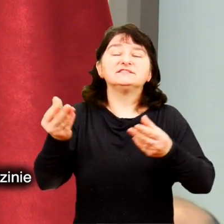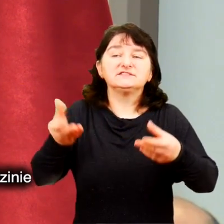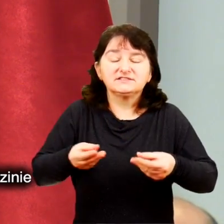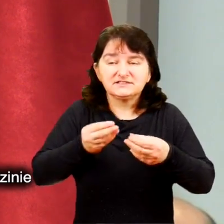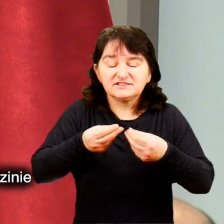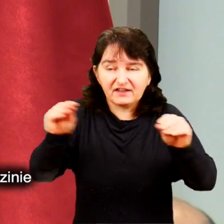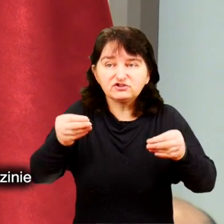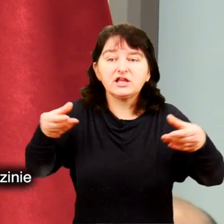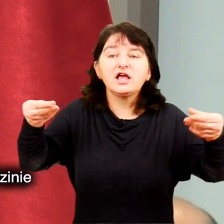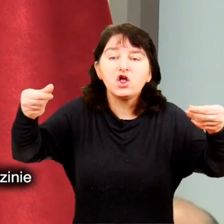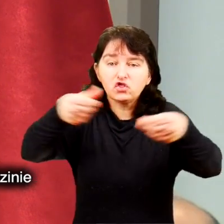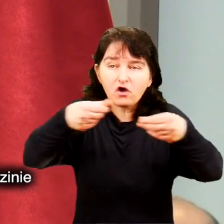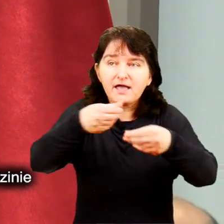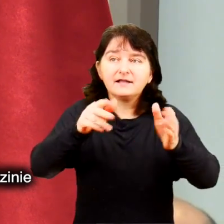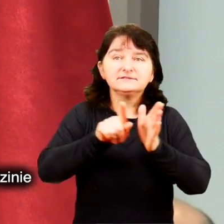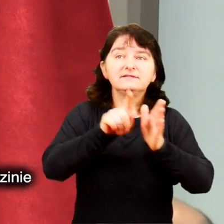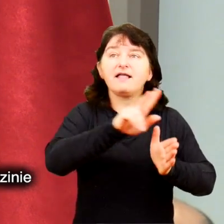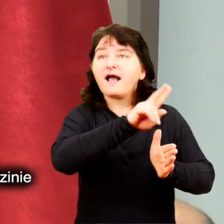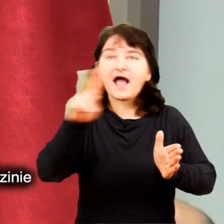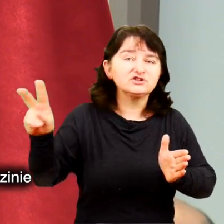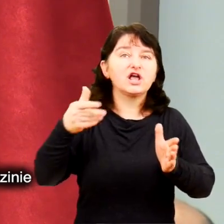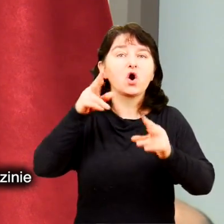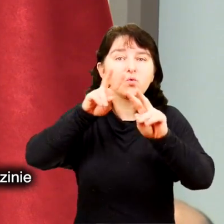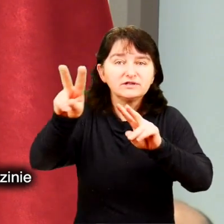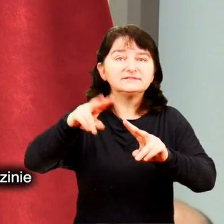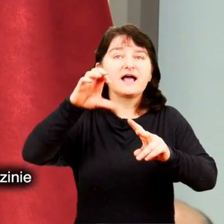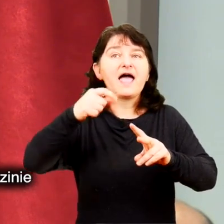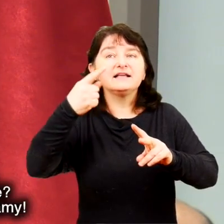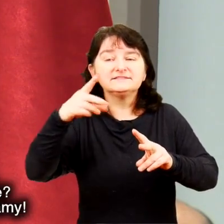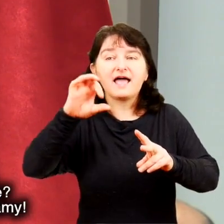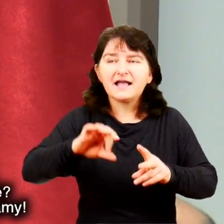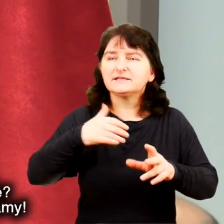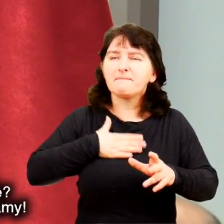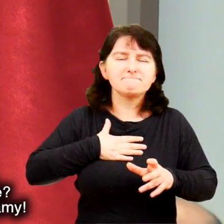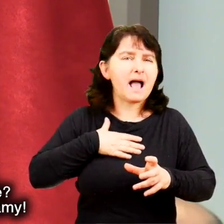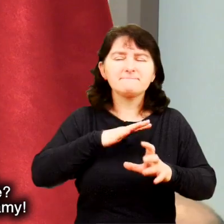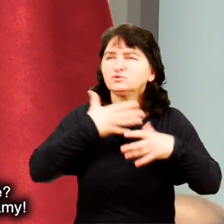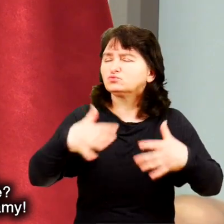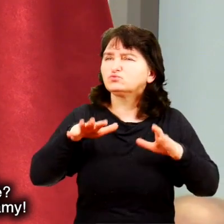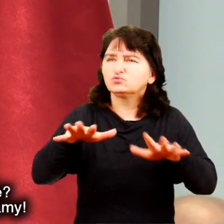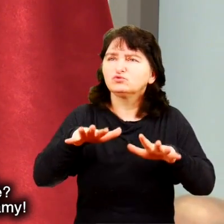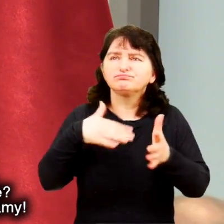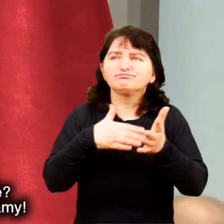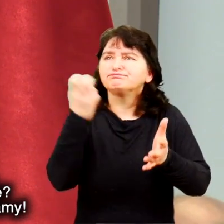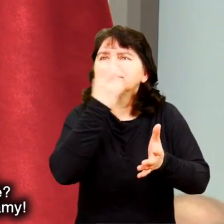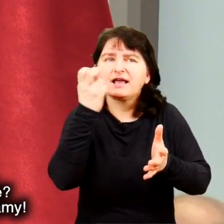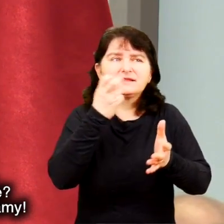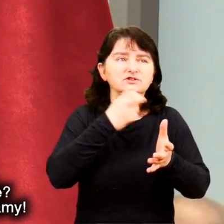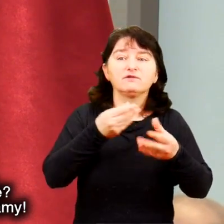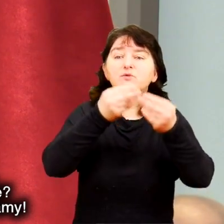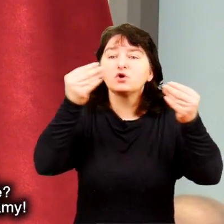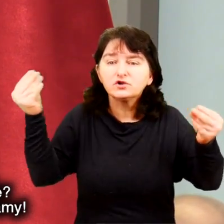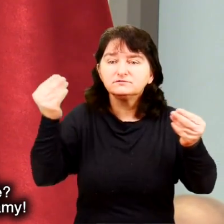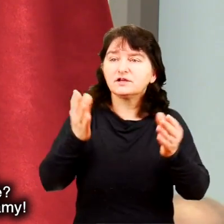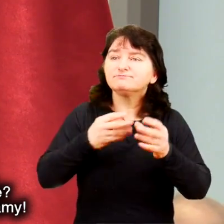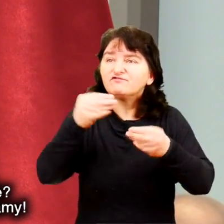Zwiększenie dotacji do każdego z uczestnika SDS-u. Mamy po prostu tak nieprawdopodobne zainteresowanie